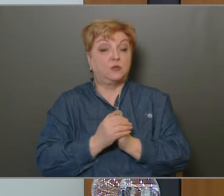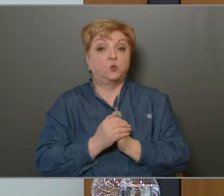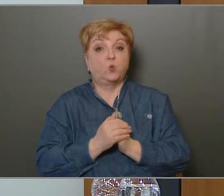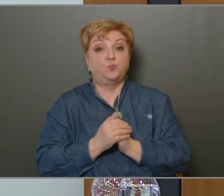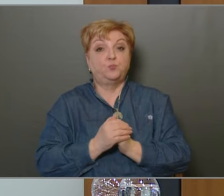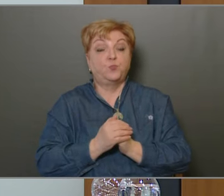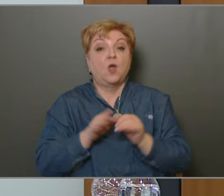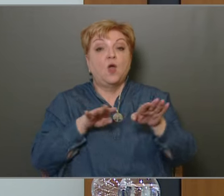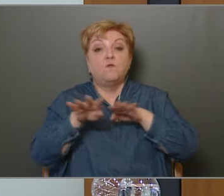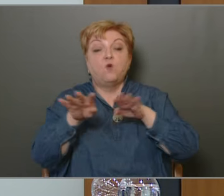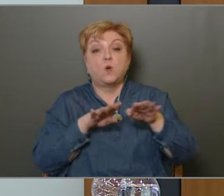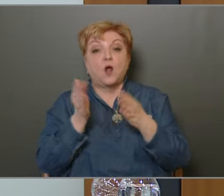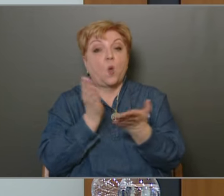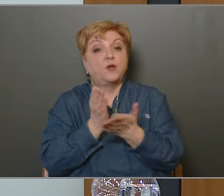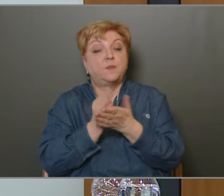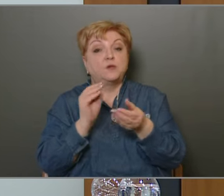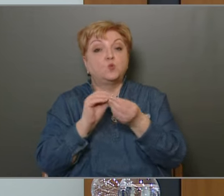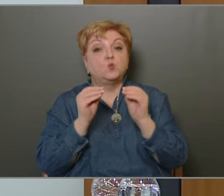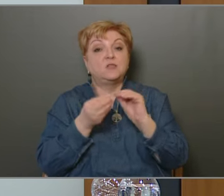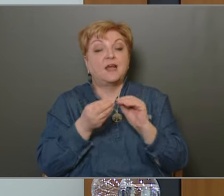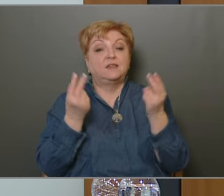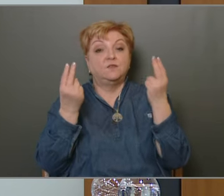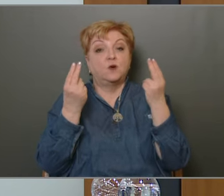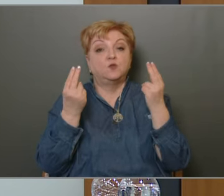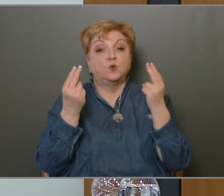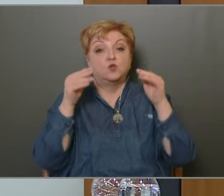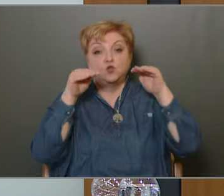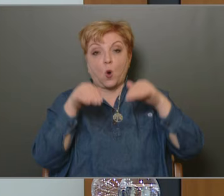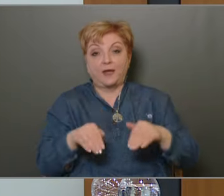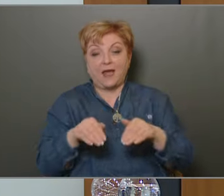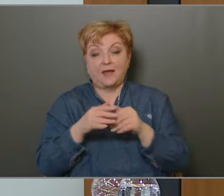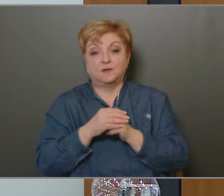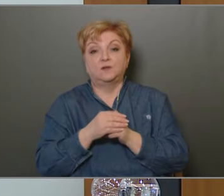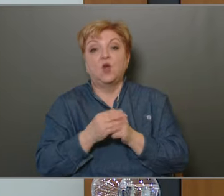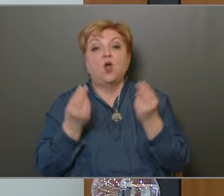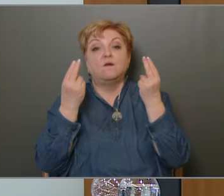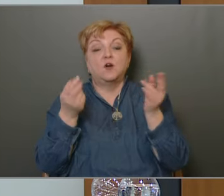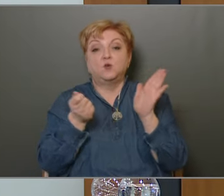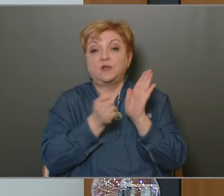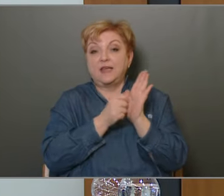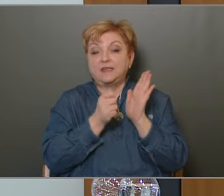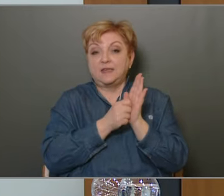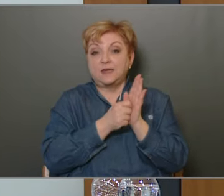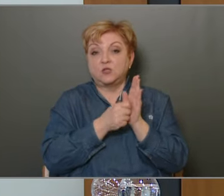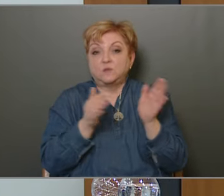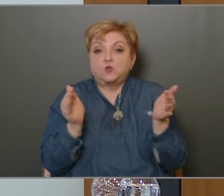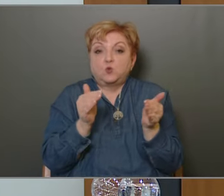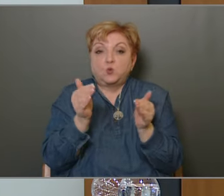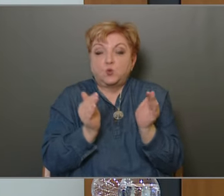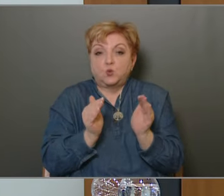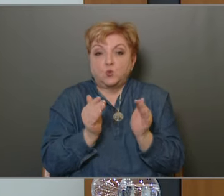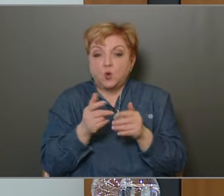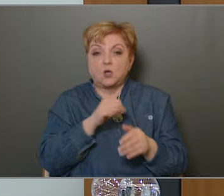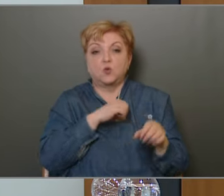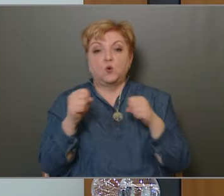a forgalomképes üzleti vanyonértéke csökkent. A vagyonértékesítésben szűkül az önkormányzat